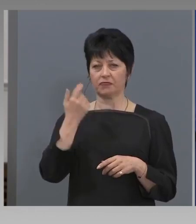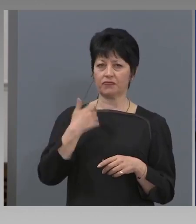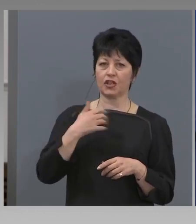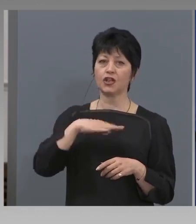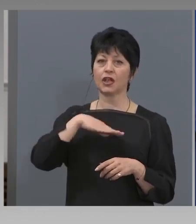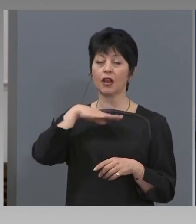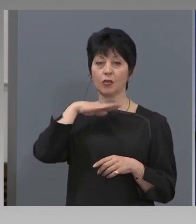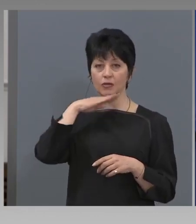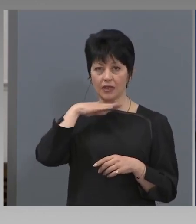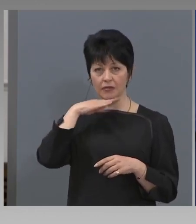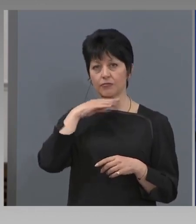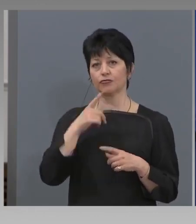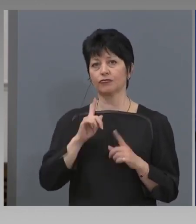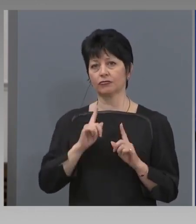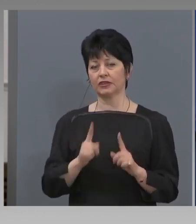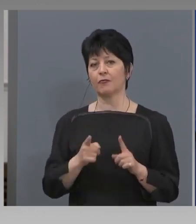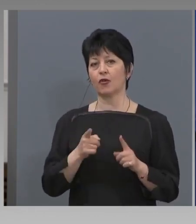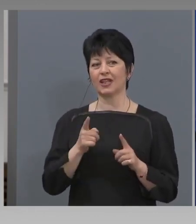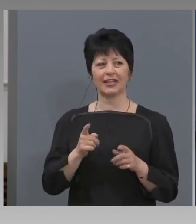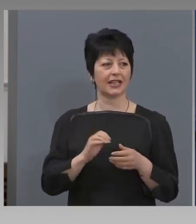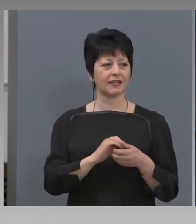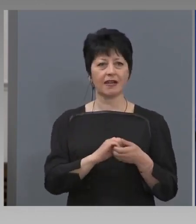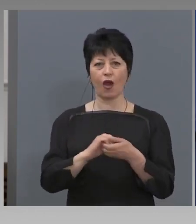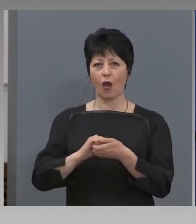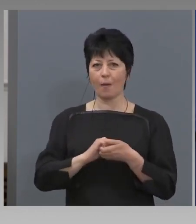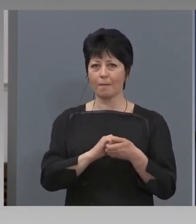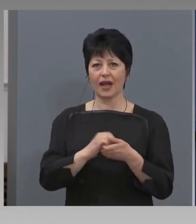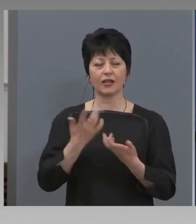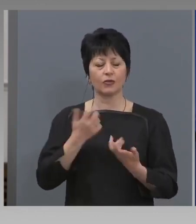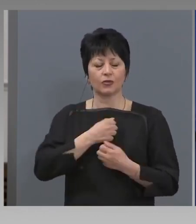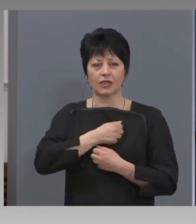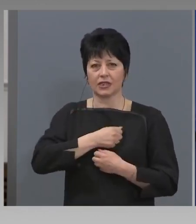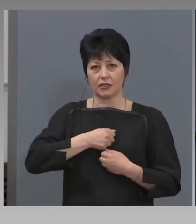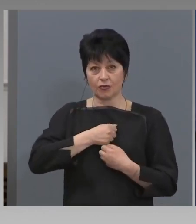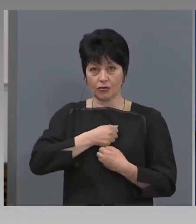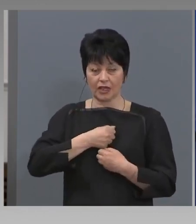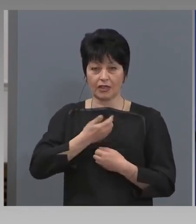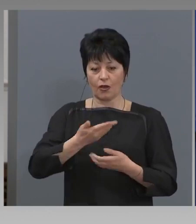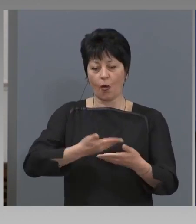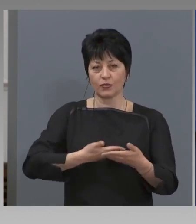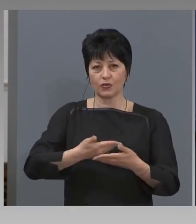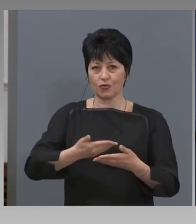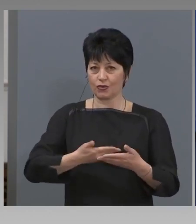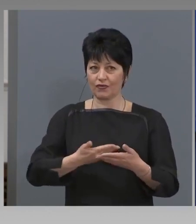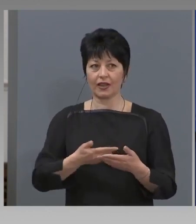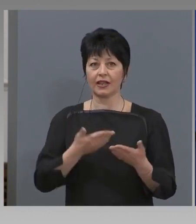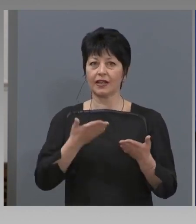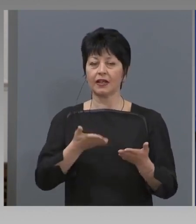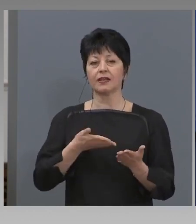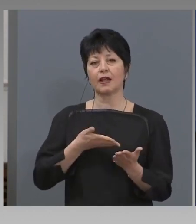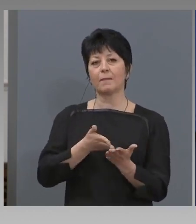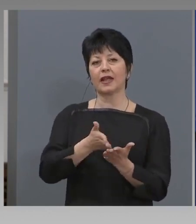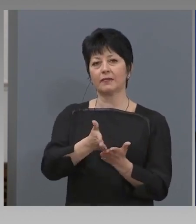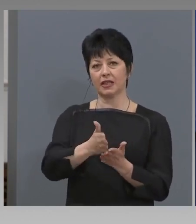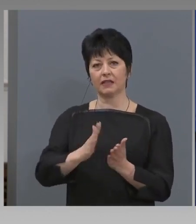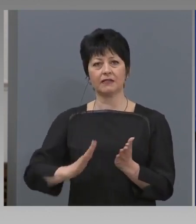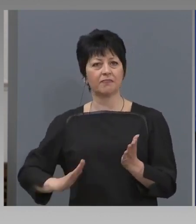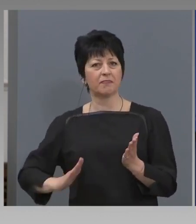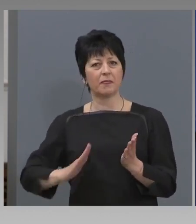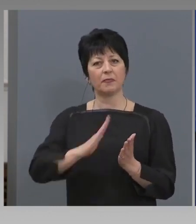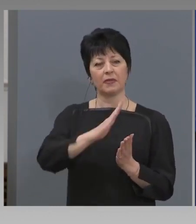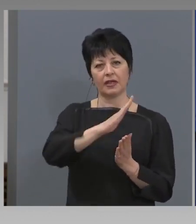може тези компании, които изпитват задължения с обслужване на задълженията си, да преминат през пика на